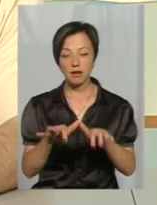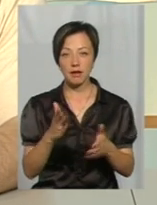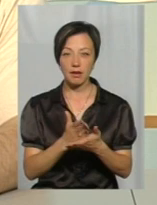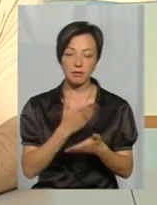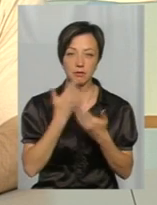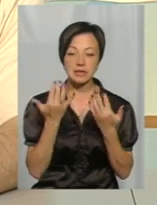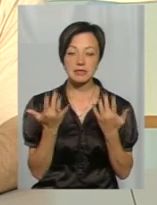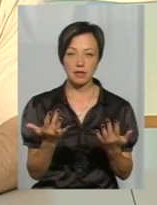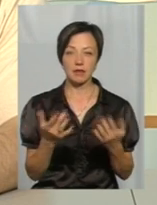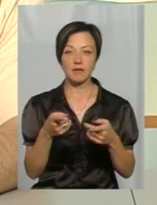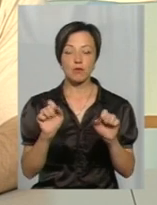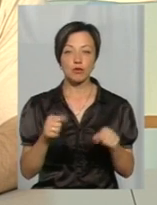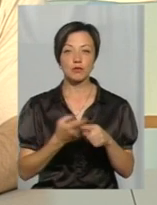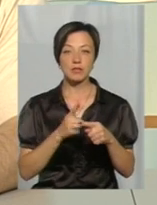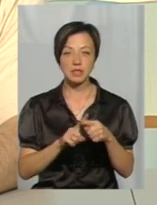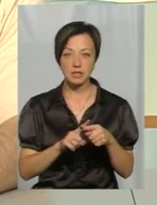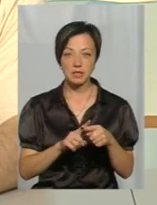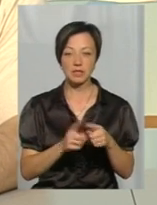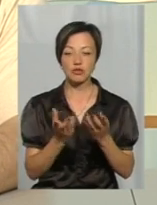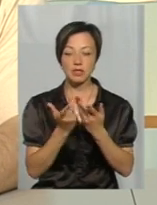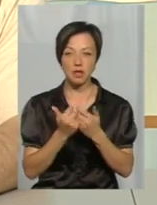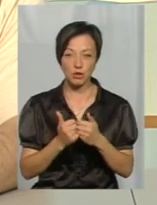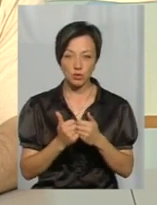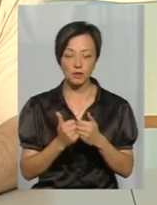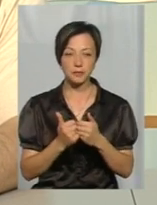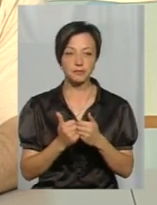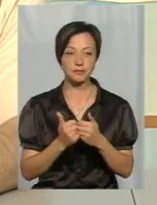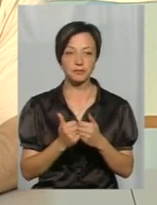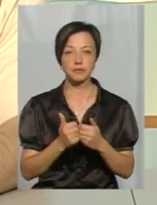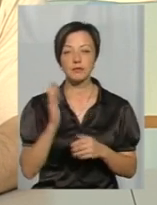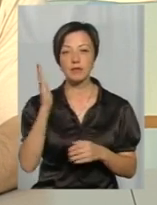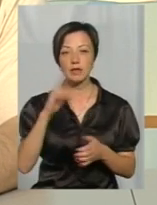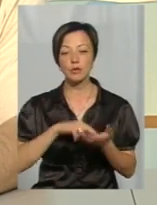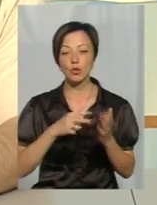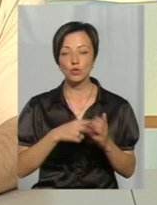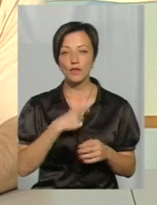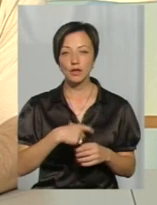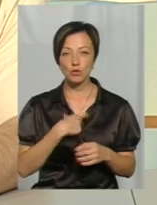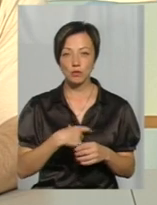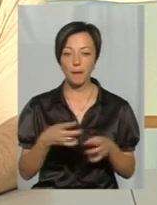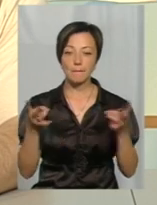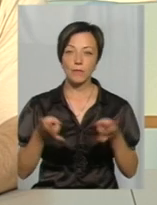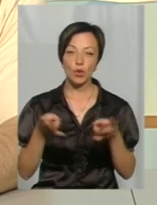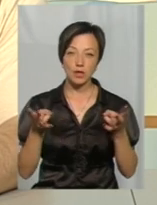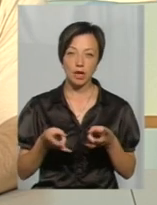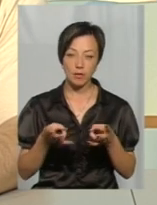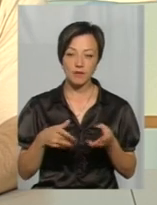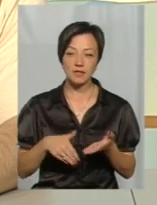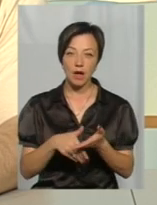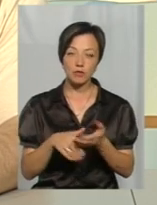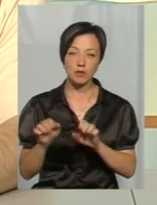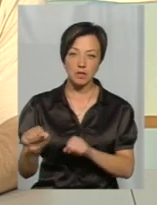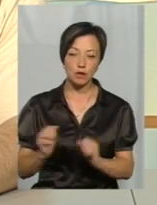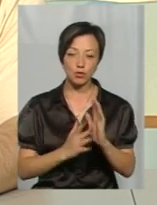Ви можете по цієї чисельності спрогнозувати собі потребу у засобах